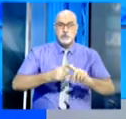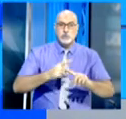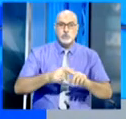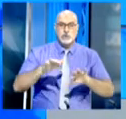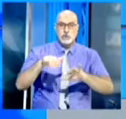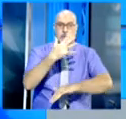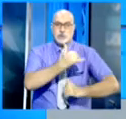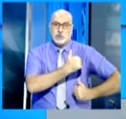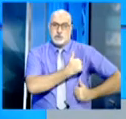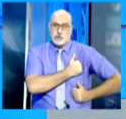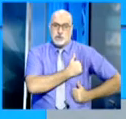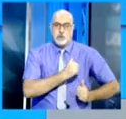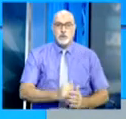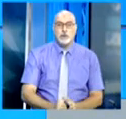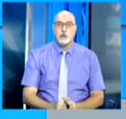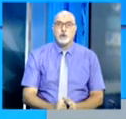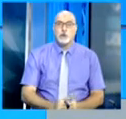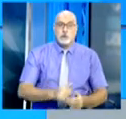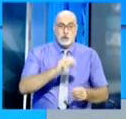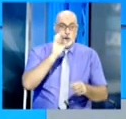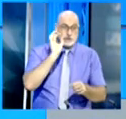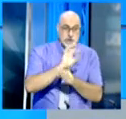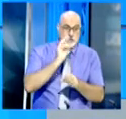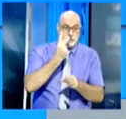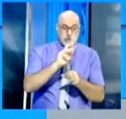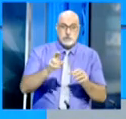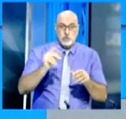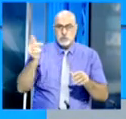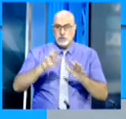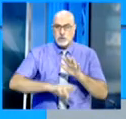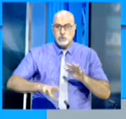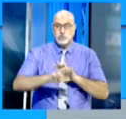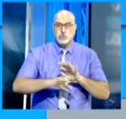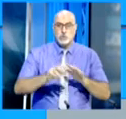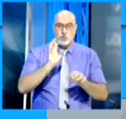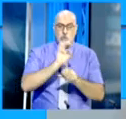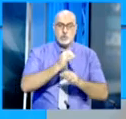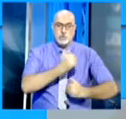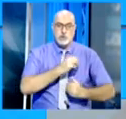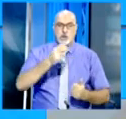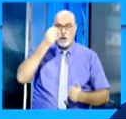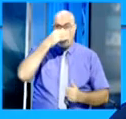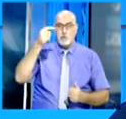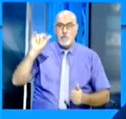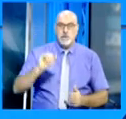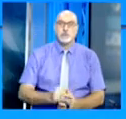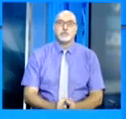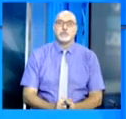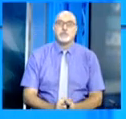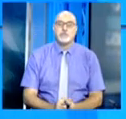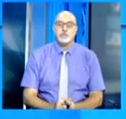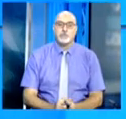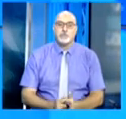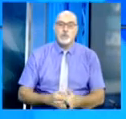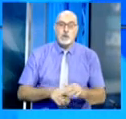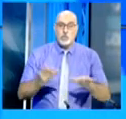استهدف أمس هجوم انتحاري آخر منطقة عسكرية للجيش المالي بيجاو تحسبا